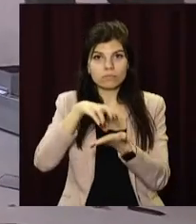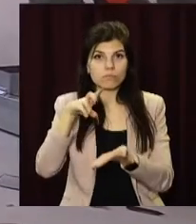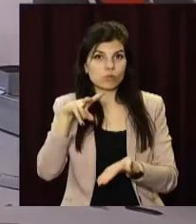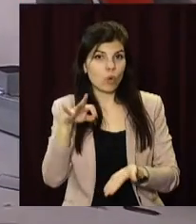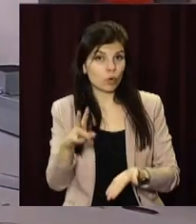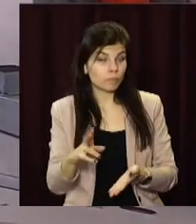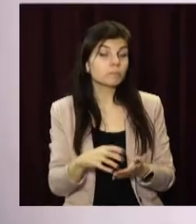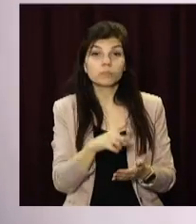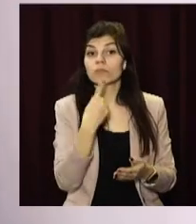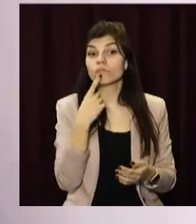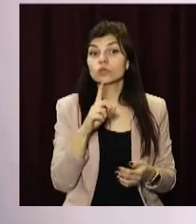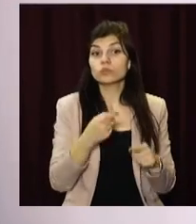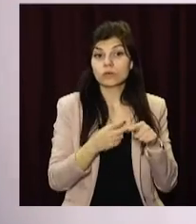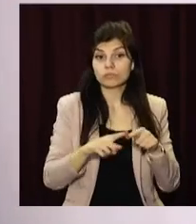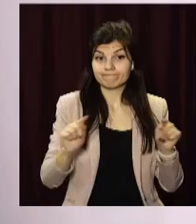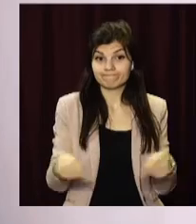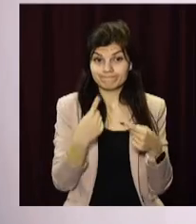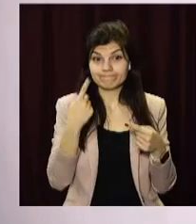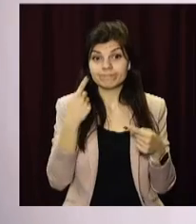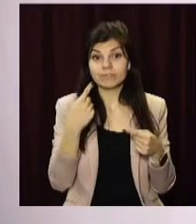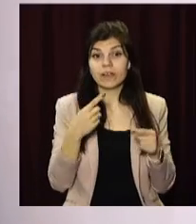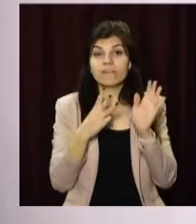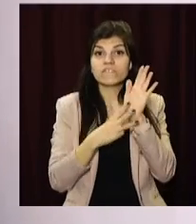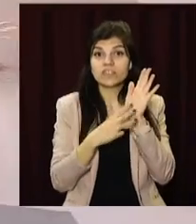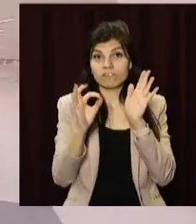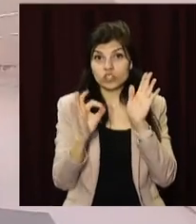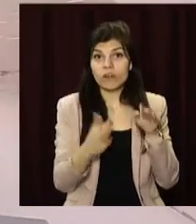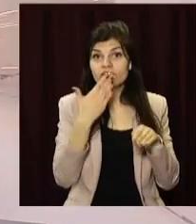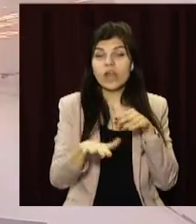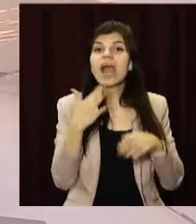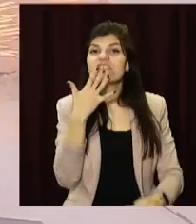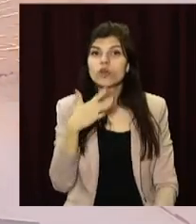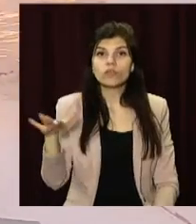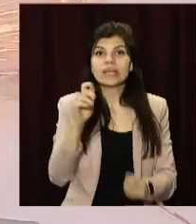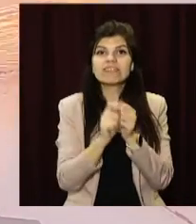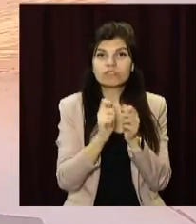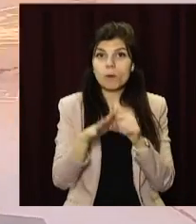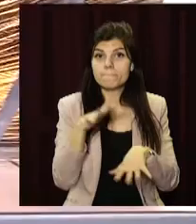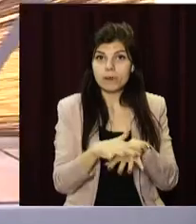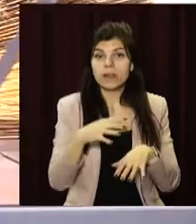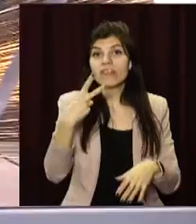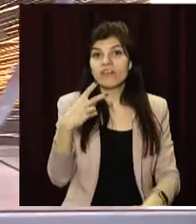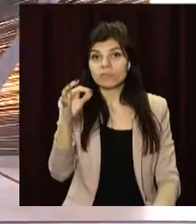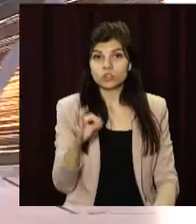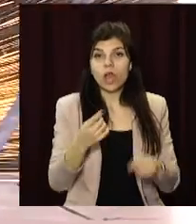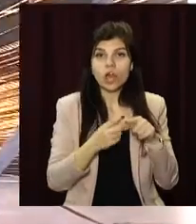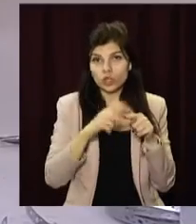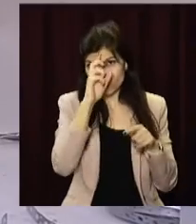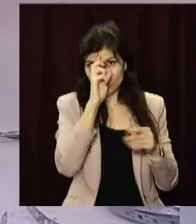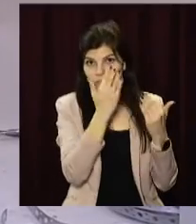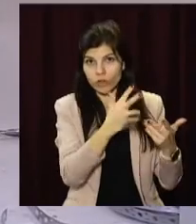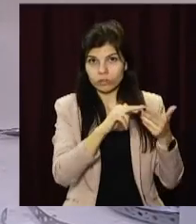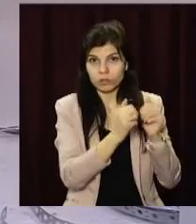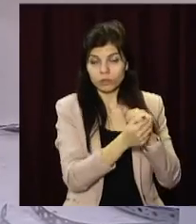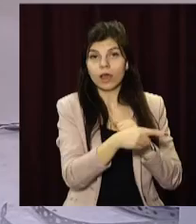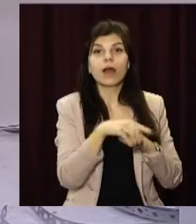Кам'янського кажуть, за умовами співпраці на реалізацію проєктів 80% відділяє Європейський інвестиційний банк, 20% – це бюджетні